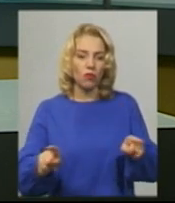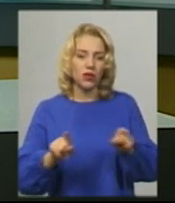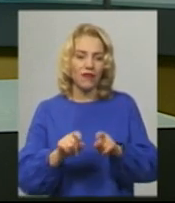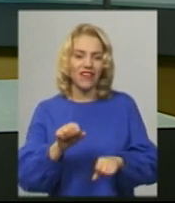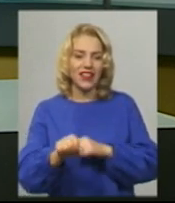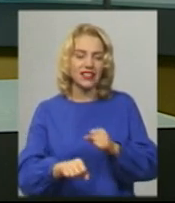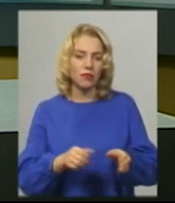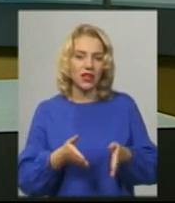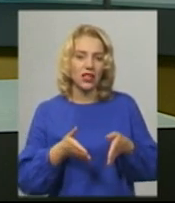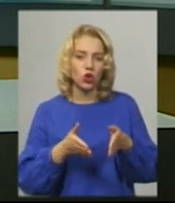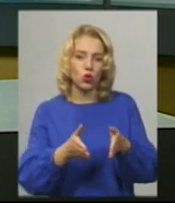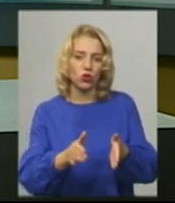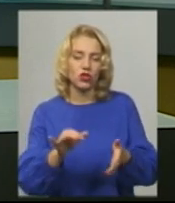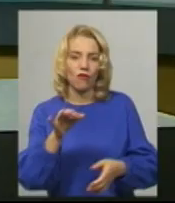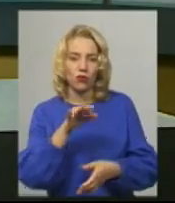доріжок в обласному центрі.